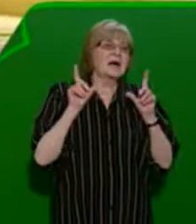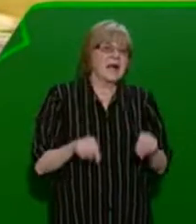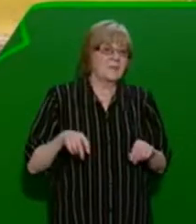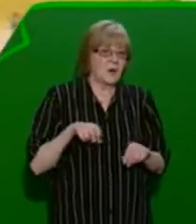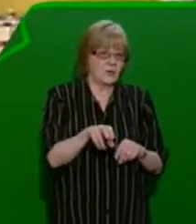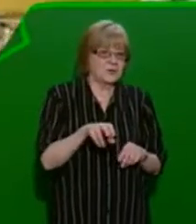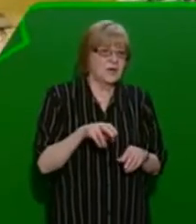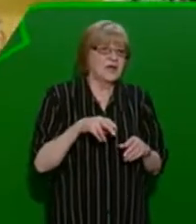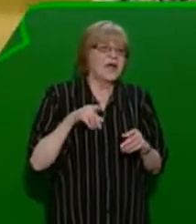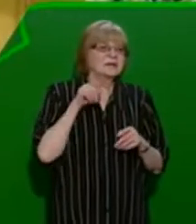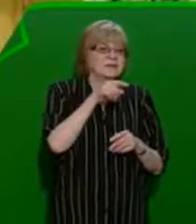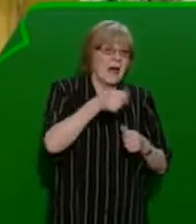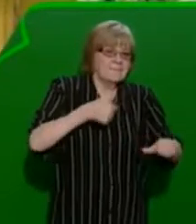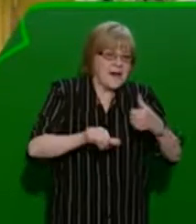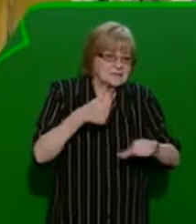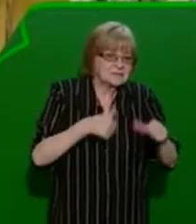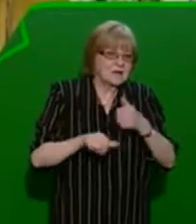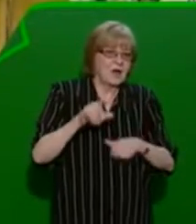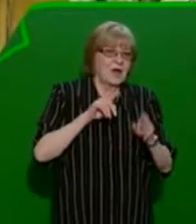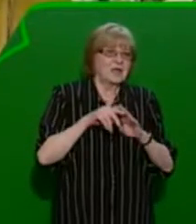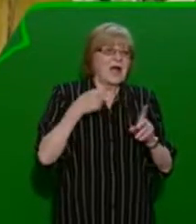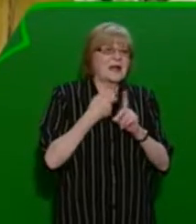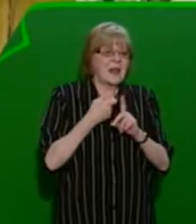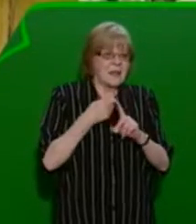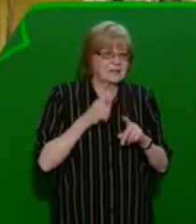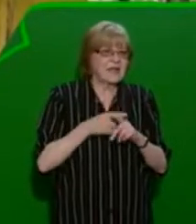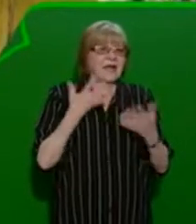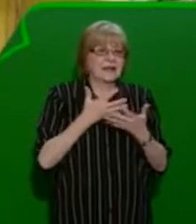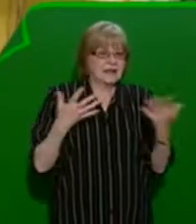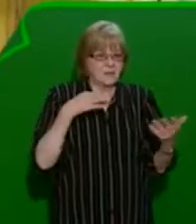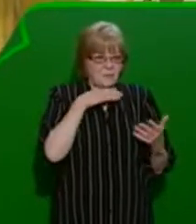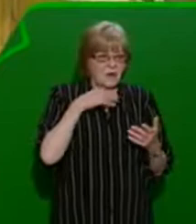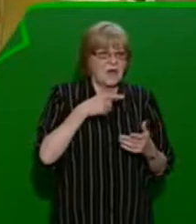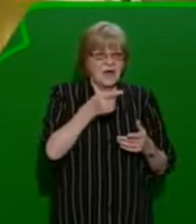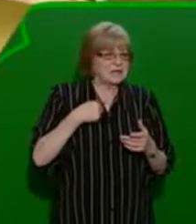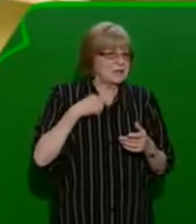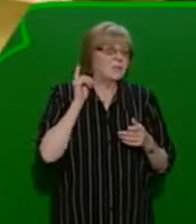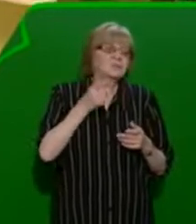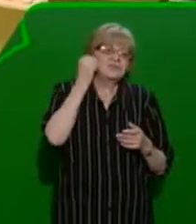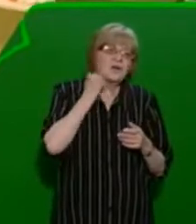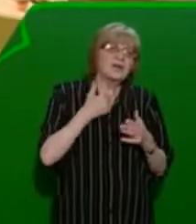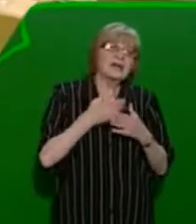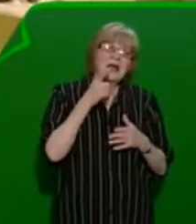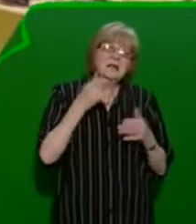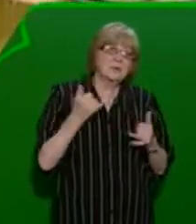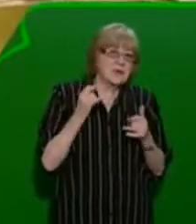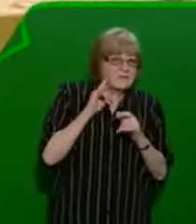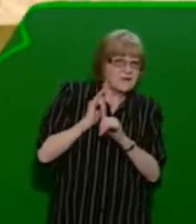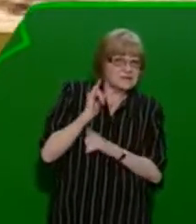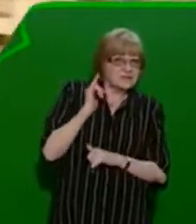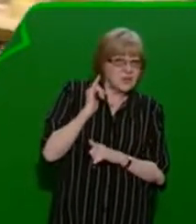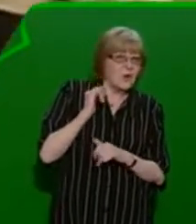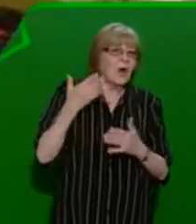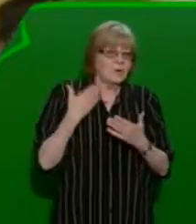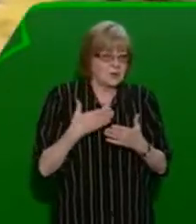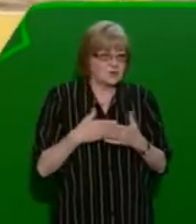chodí, kam chodíme za Masérama, za Edo Pouskovo, za Honoru Klementem, kde prostě není ani člověk, musí být pořád ve střehu, protože tady